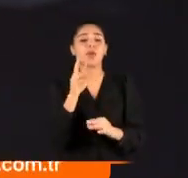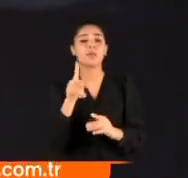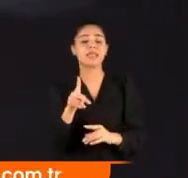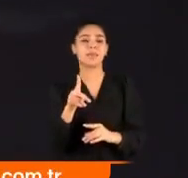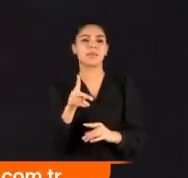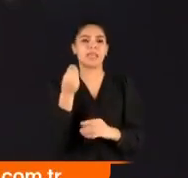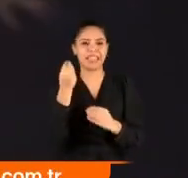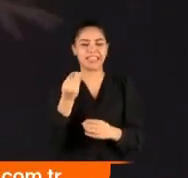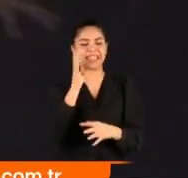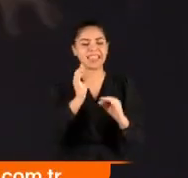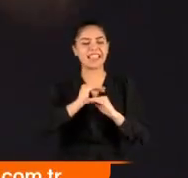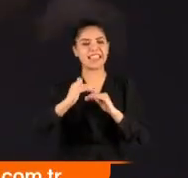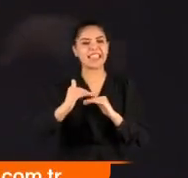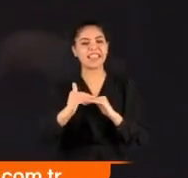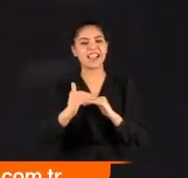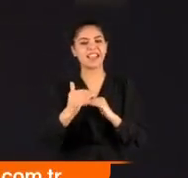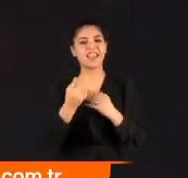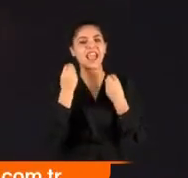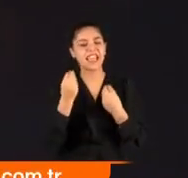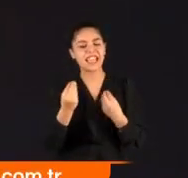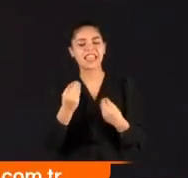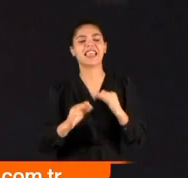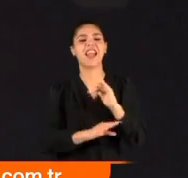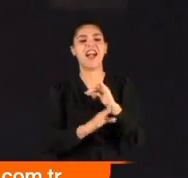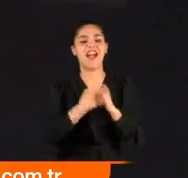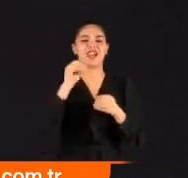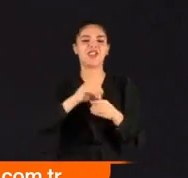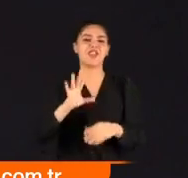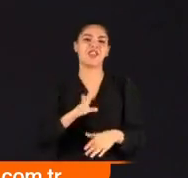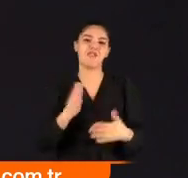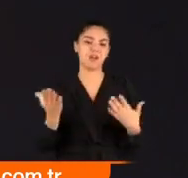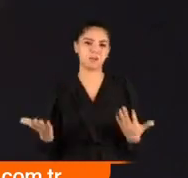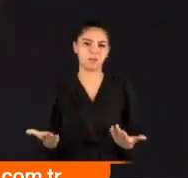iyi insanlar hala var ve iyi ki hala hayatımızdalar.